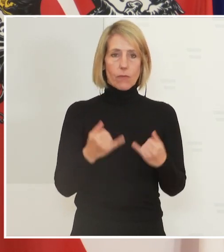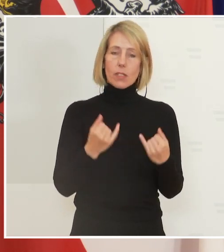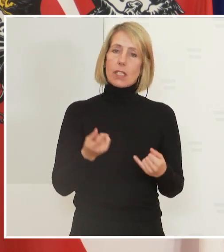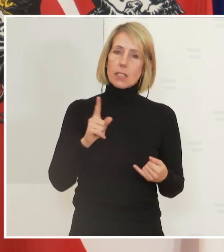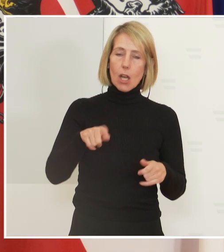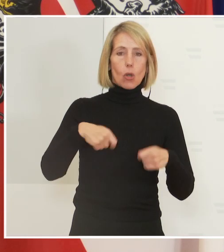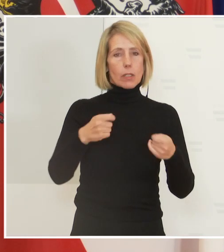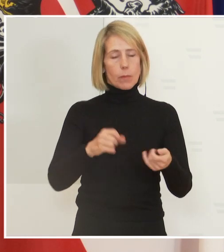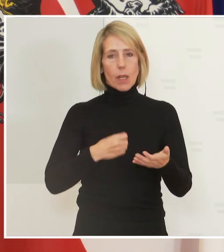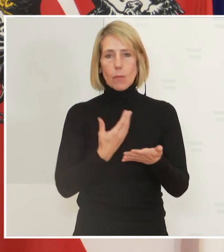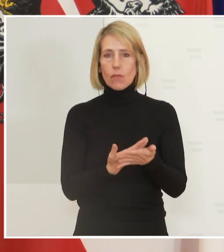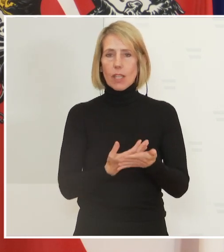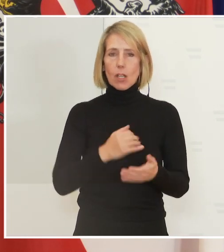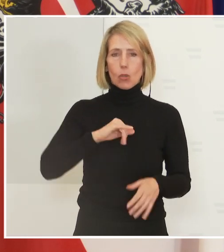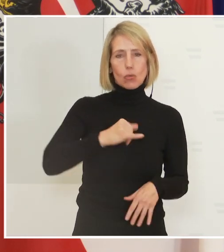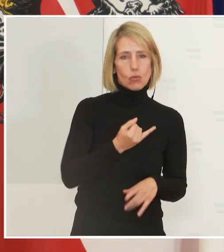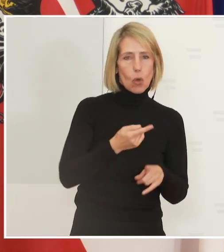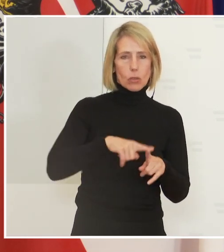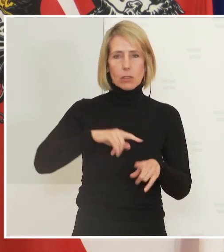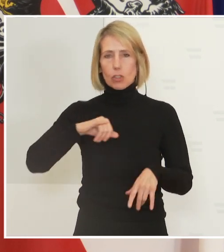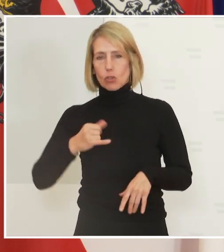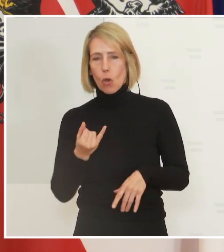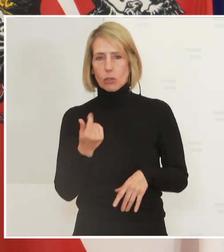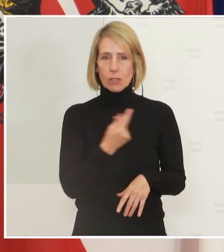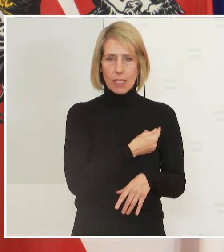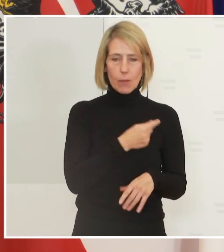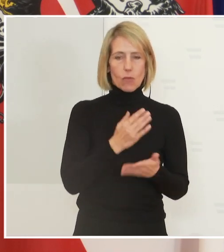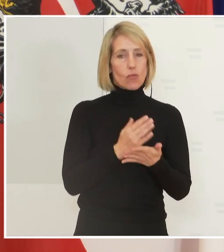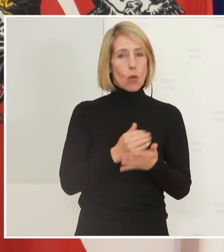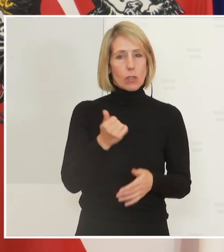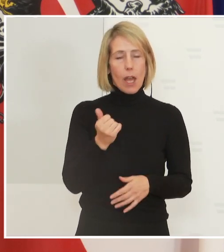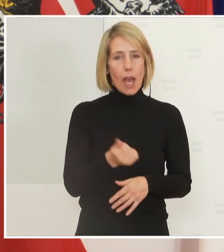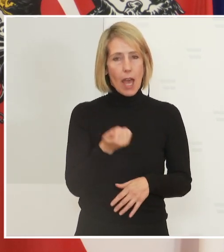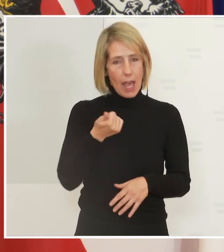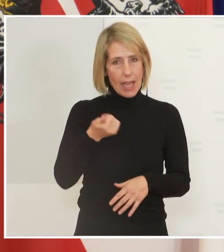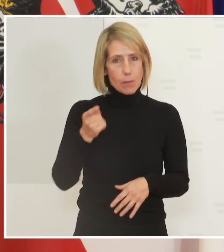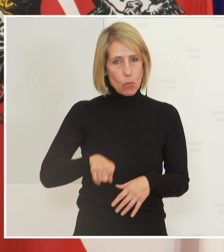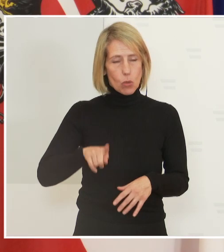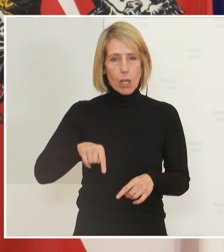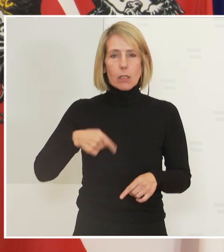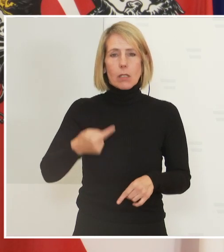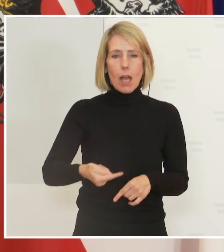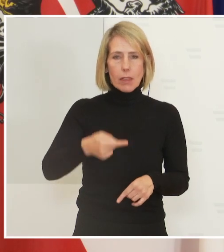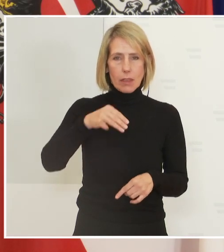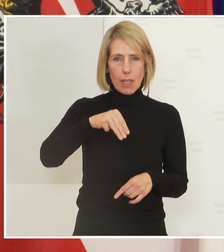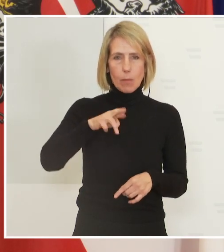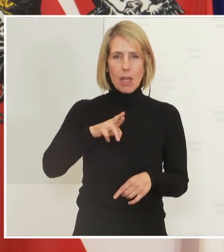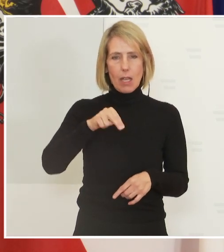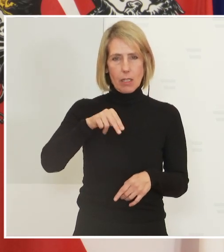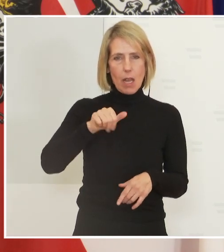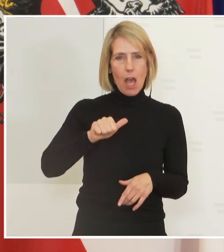Empfehlung, wenn man Johnson & Johnson geimpft ist, sich bereits einen Monat danach mit einem mRNA-Impfstoff auffrischen zu lassen